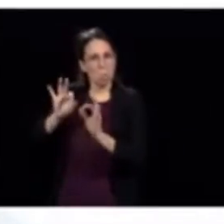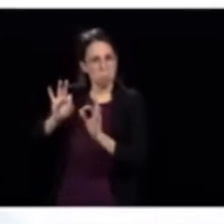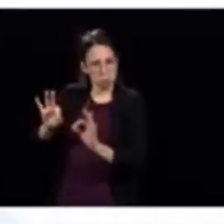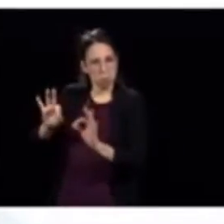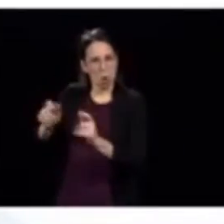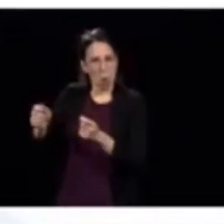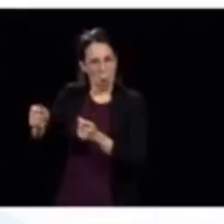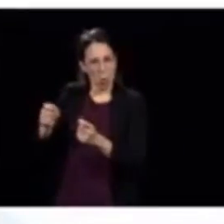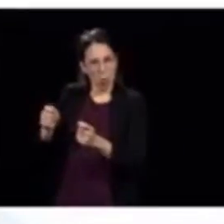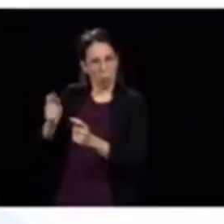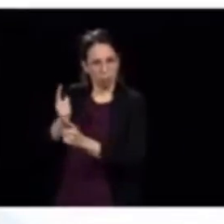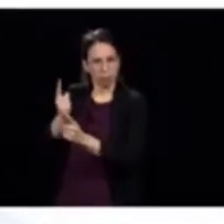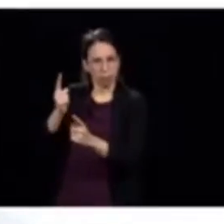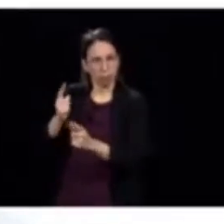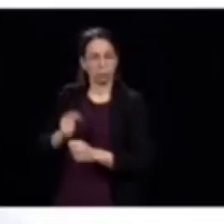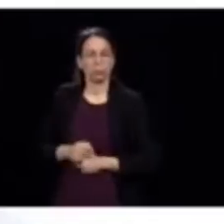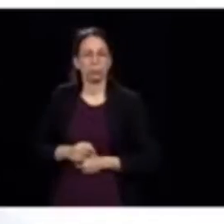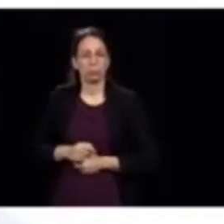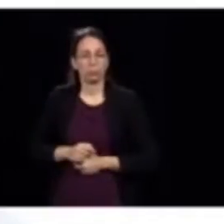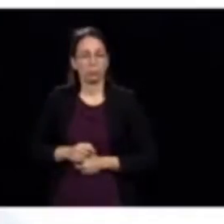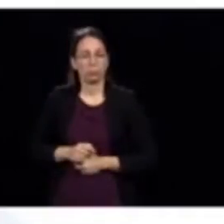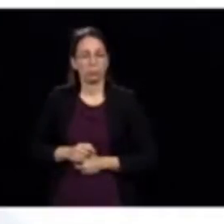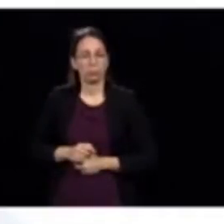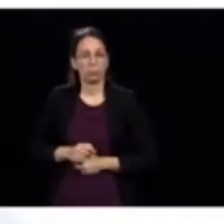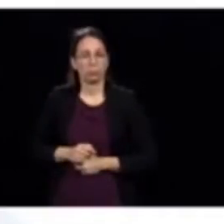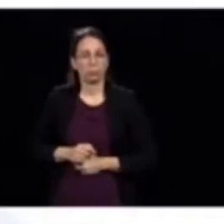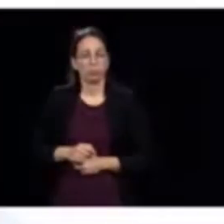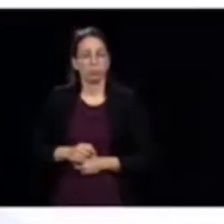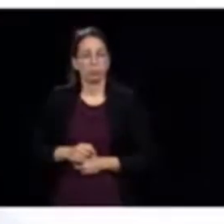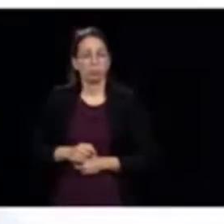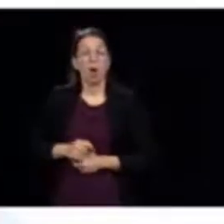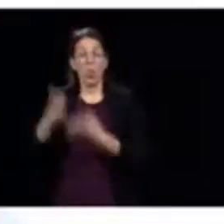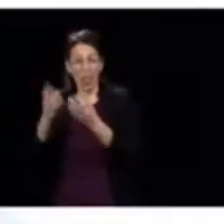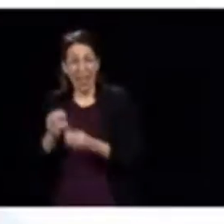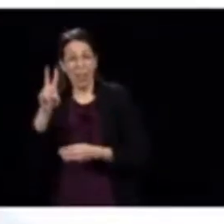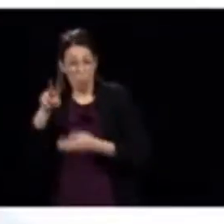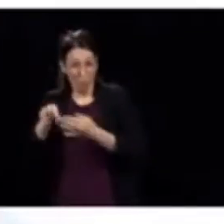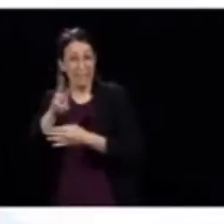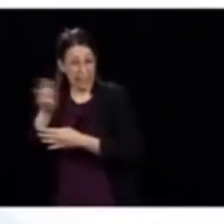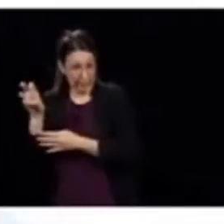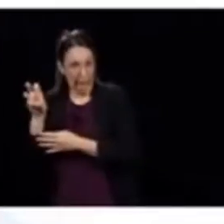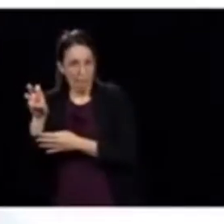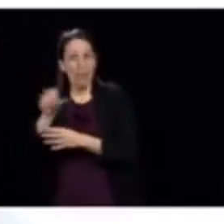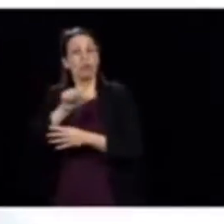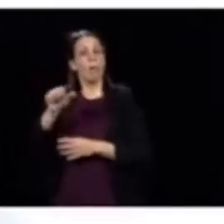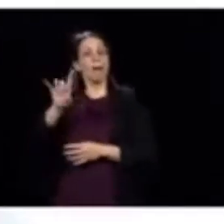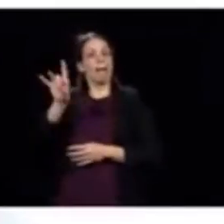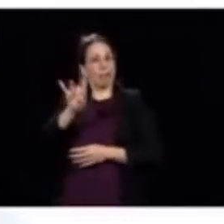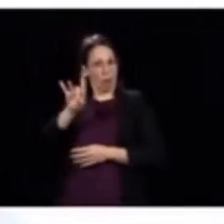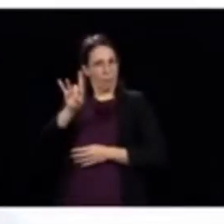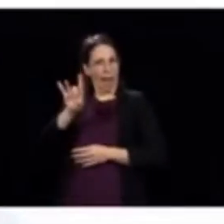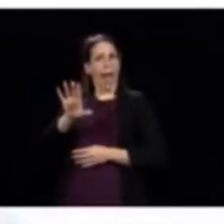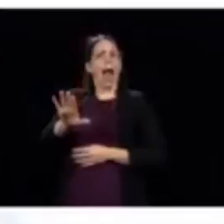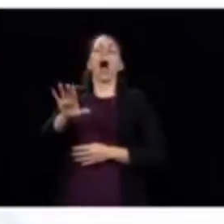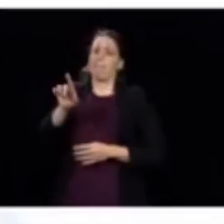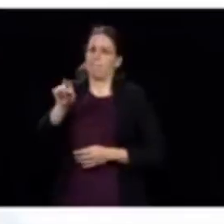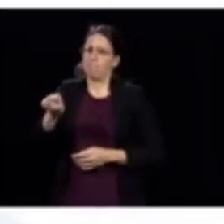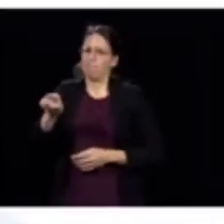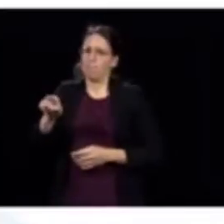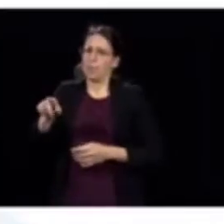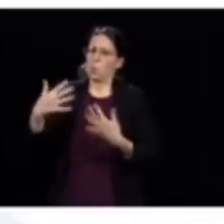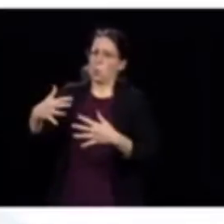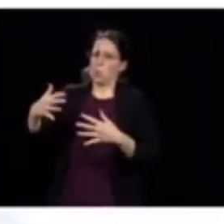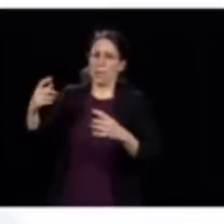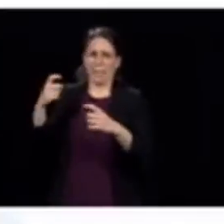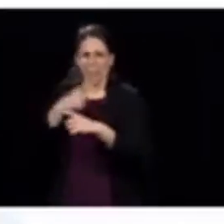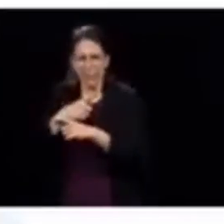Donc, ça veut dire qu'il y a 80 résidences sur 2600 au total où la situation est plus